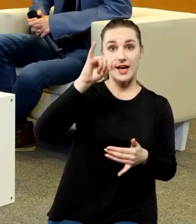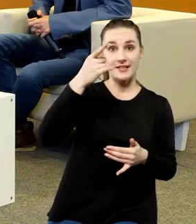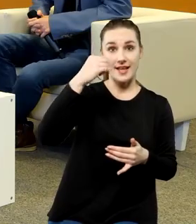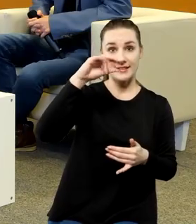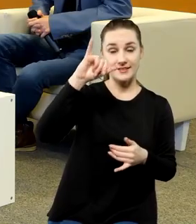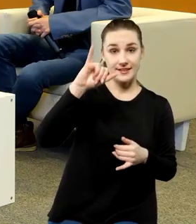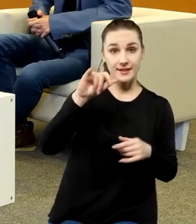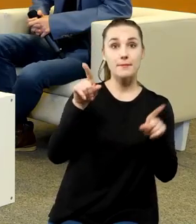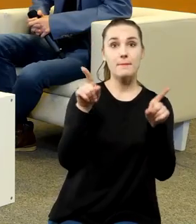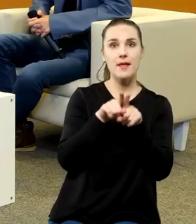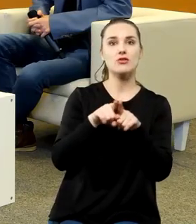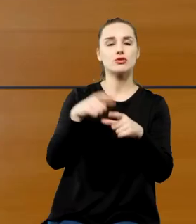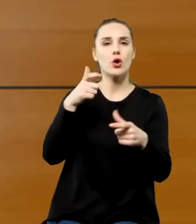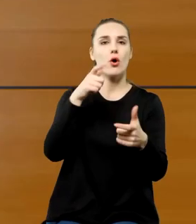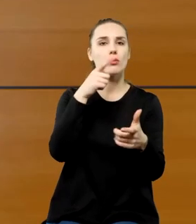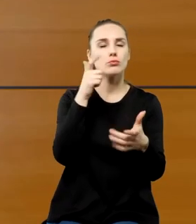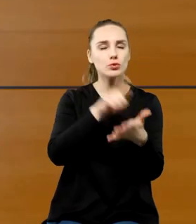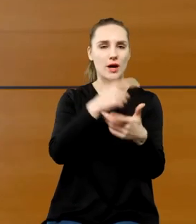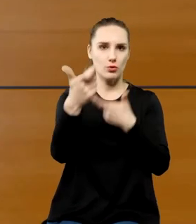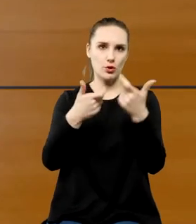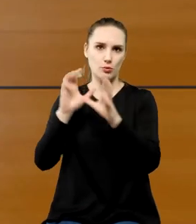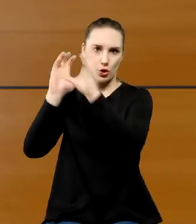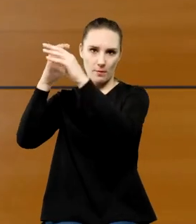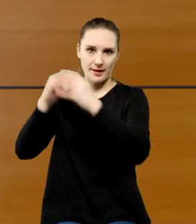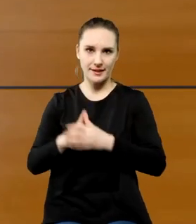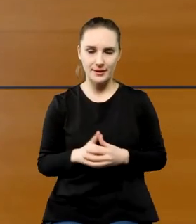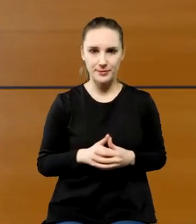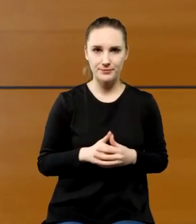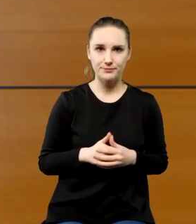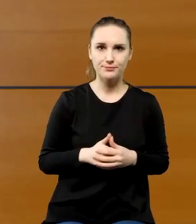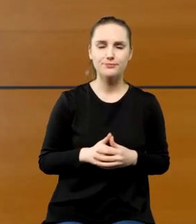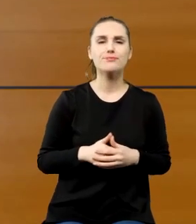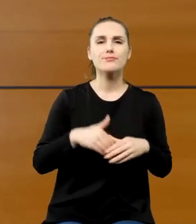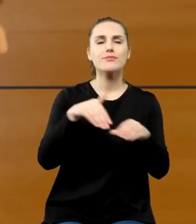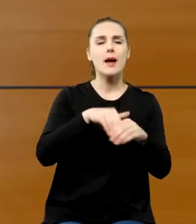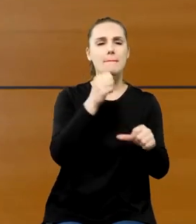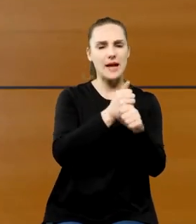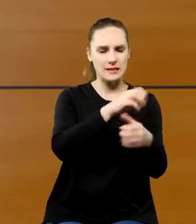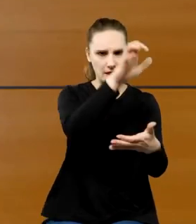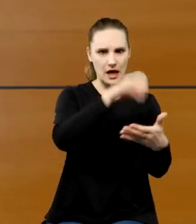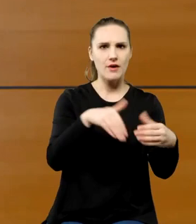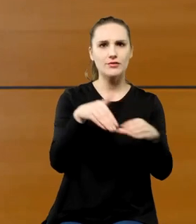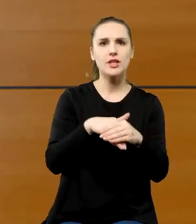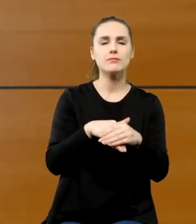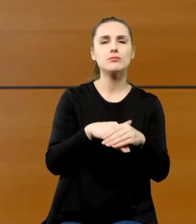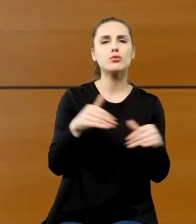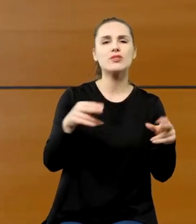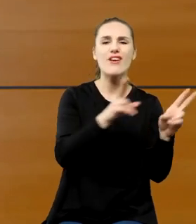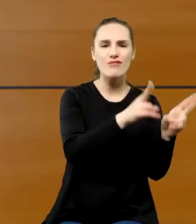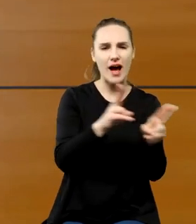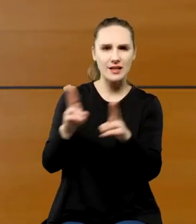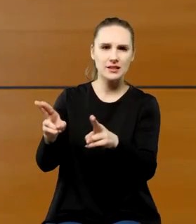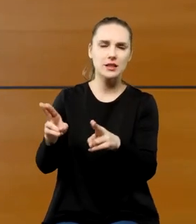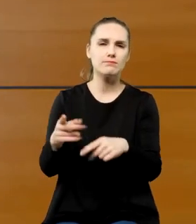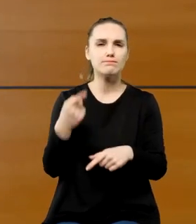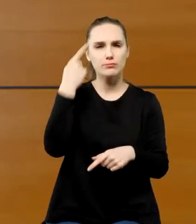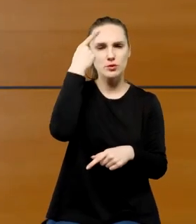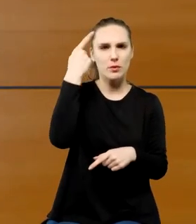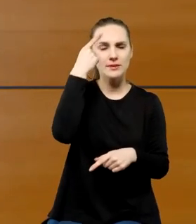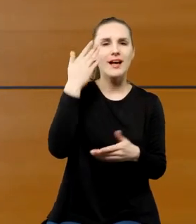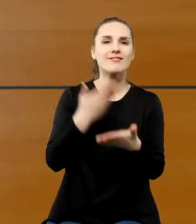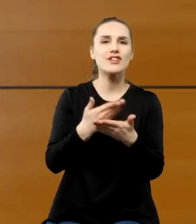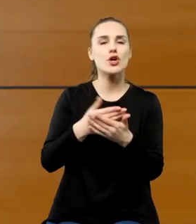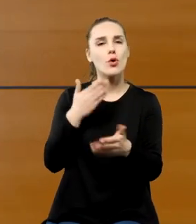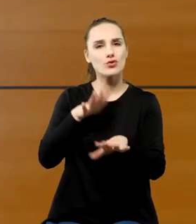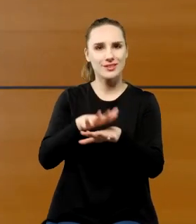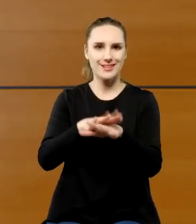przyjmuje tam taką narrację, oprócz oczywiście przywołania faktów i tego, w jaki sposób ten system Kopernika jest lepszy od tych wcześniejszych,